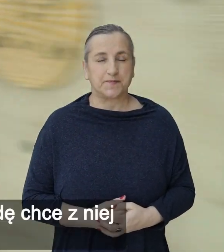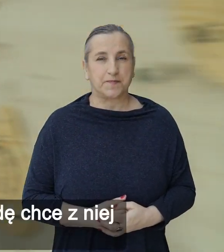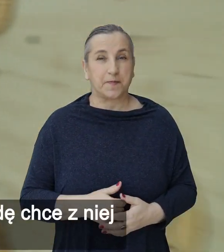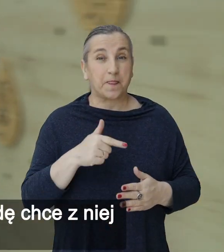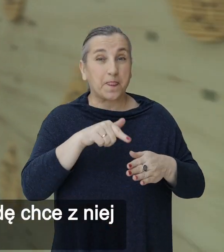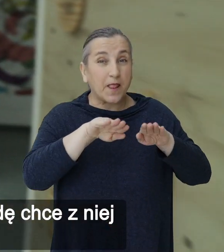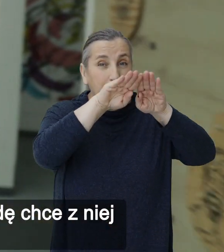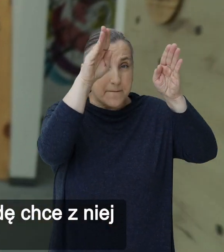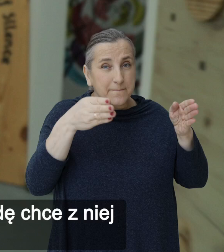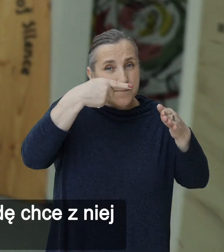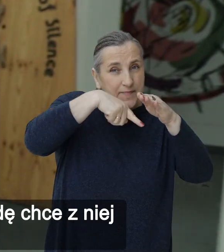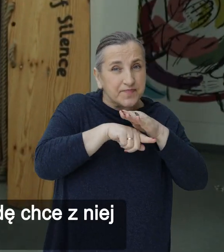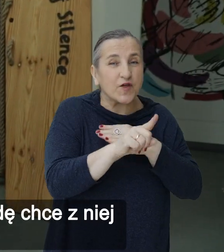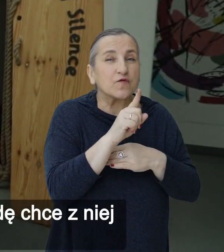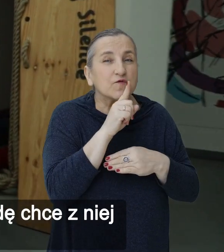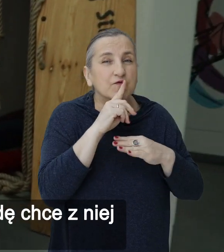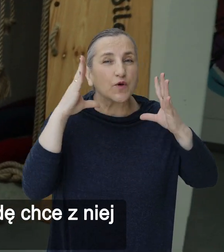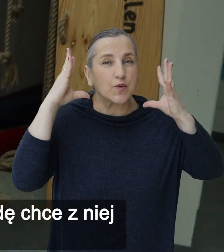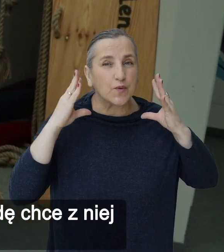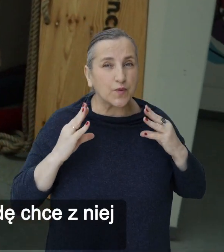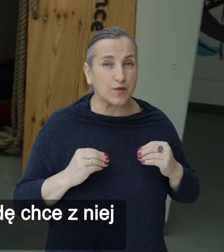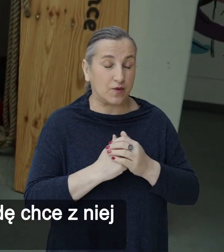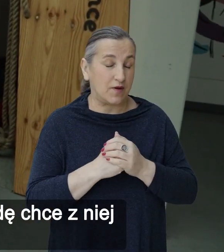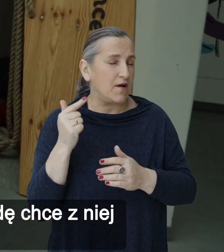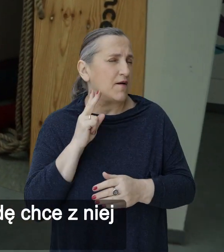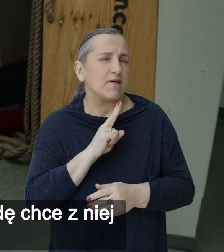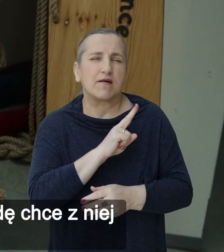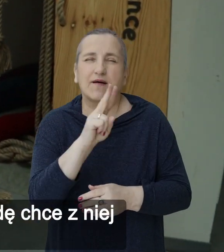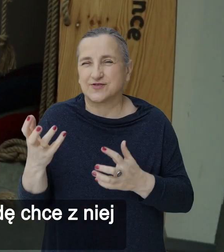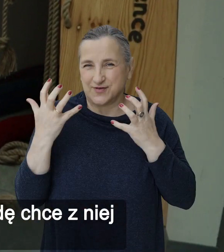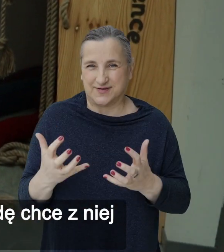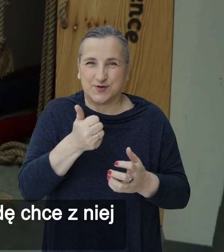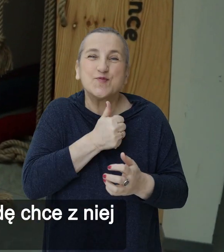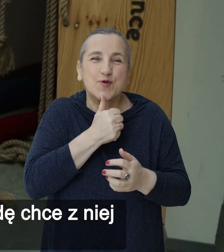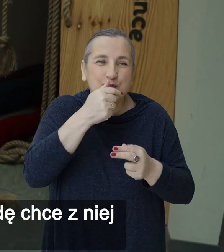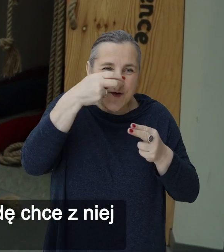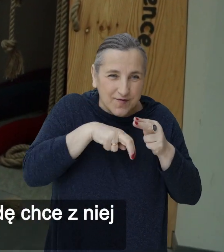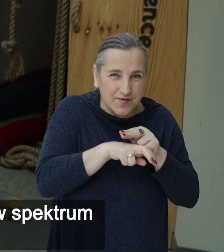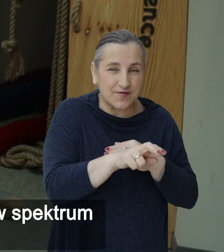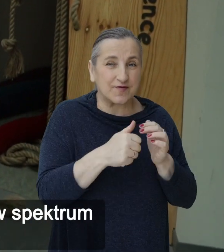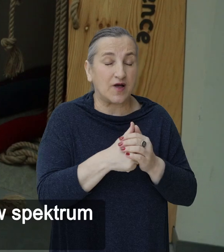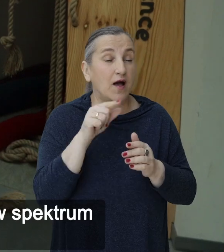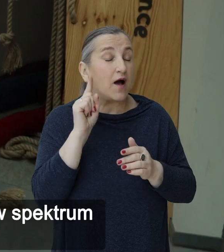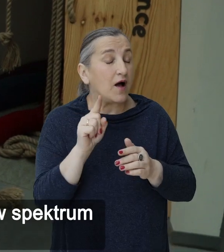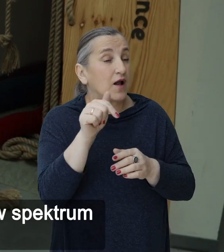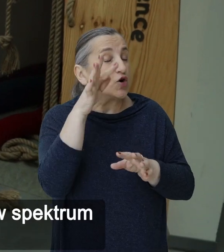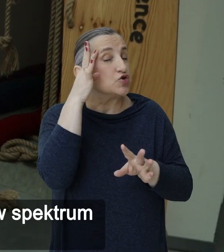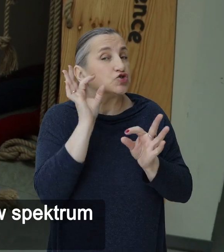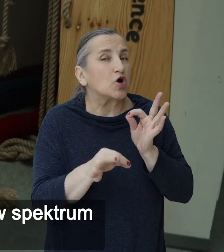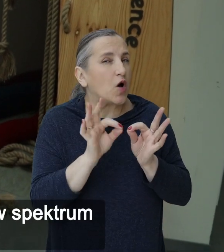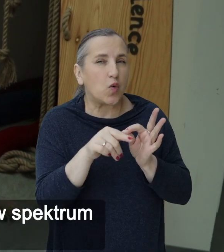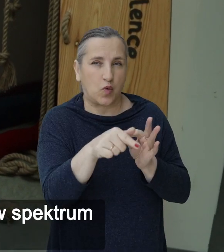Jaskinia wyciszenia, gdzie każdy tak naprawdę chce z niej skorzystać, ale szczególnie